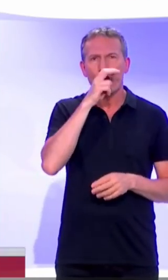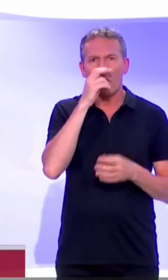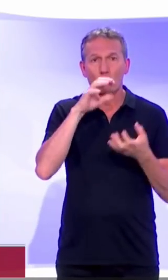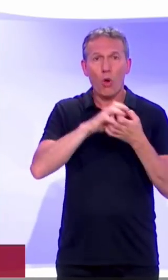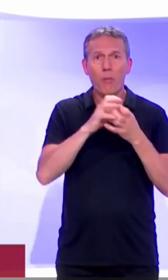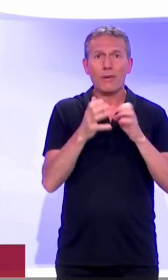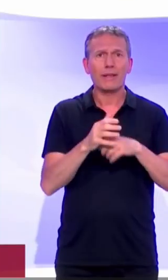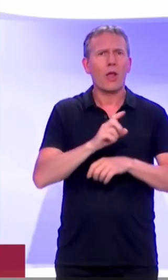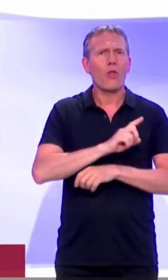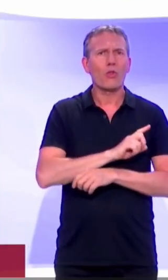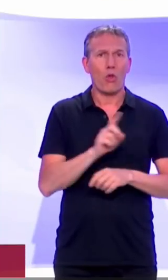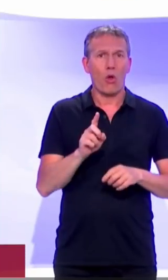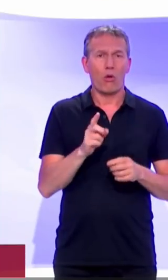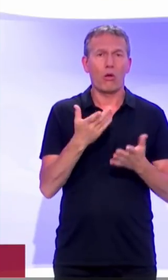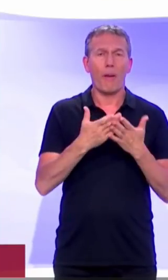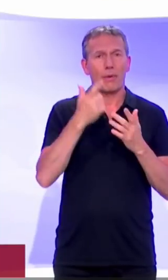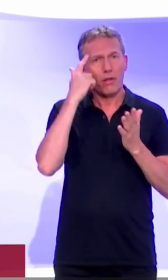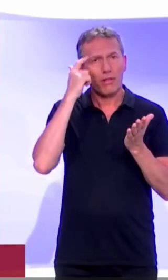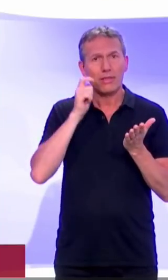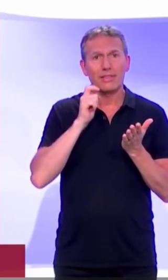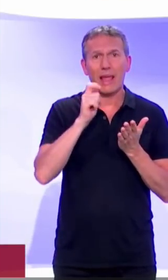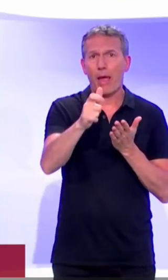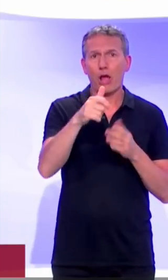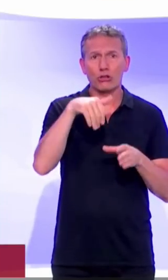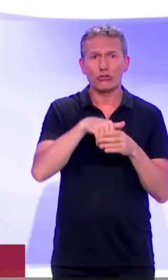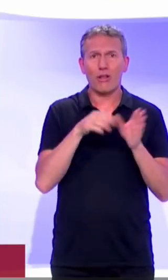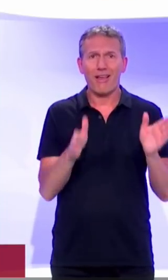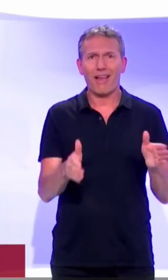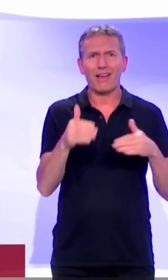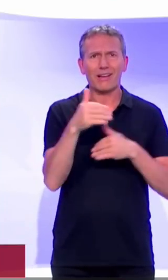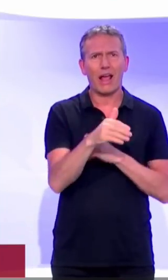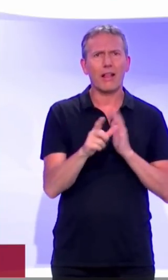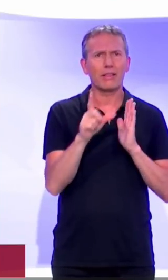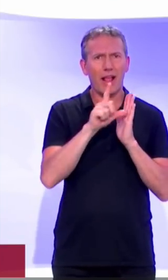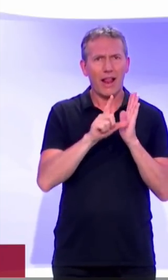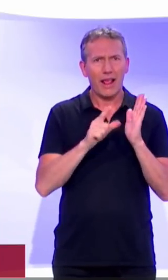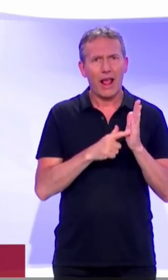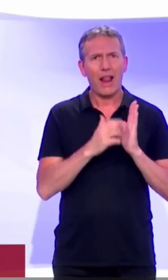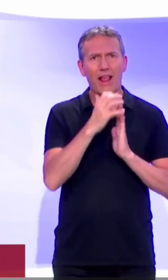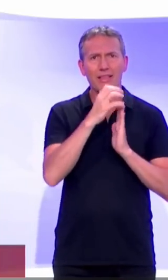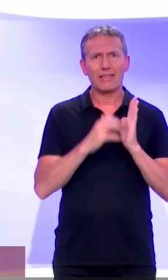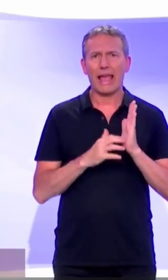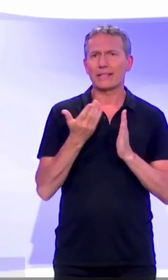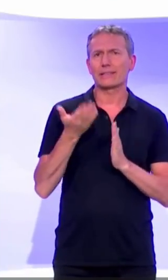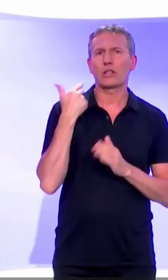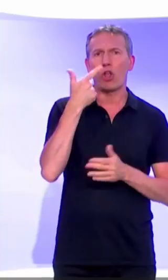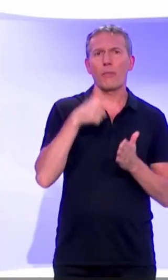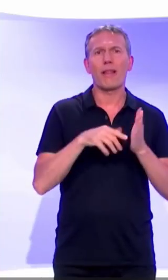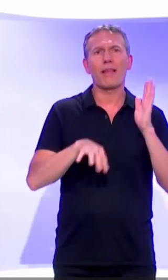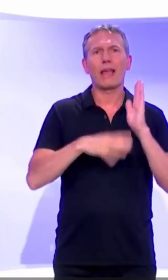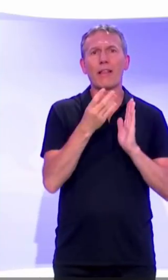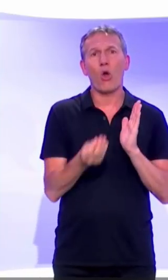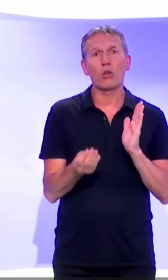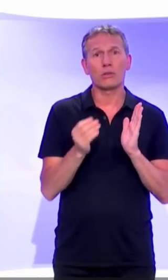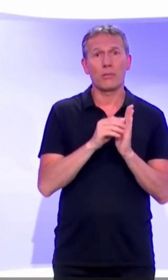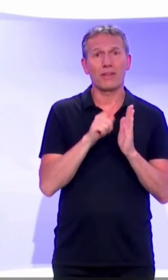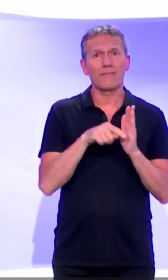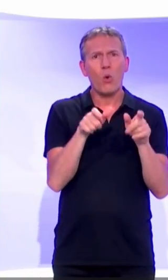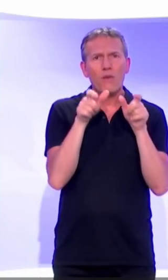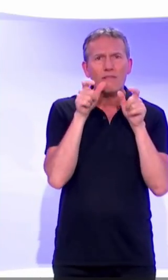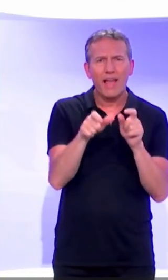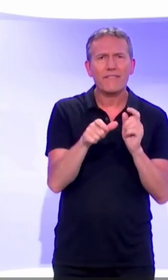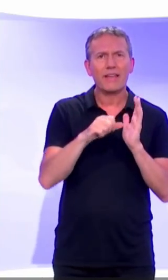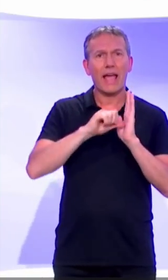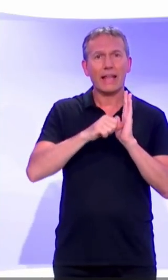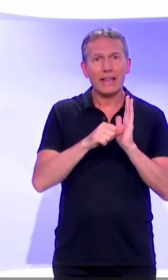mais déjà qu'il s'agit d'une démarche qui est encadrée d'un point de vue légal par des textes qui remontent à 2014. Il était nécessaire qu'on puisse vérifier l'identité